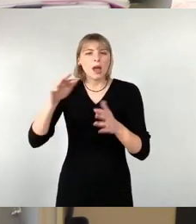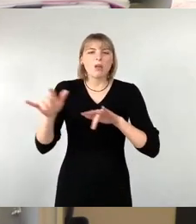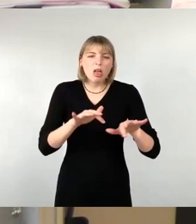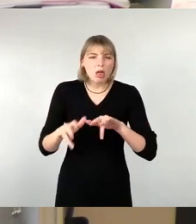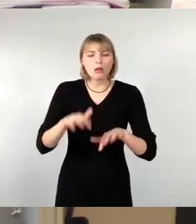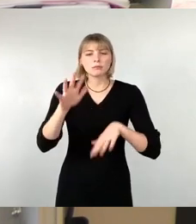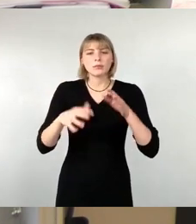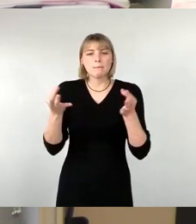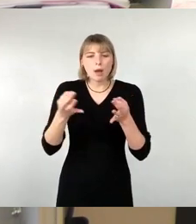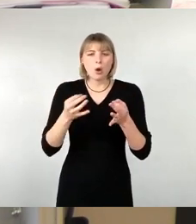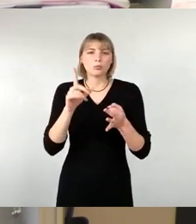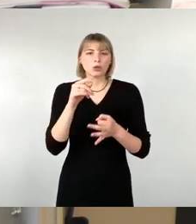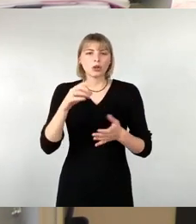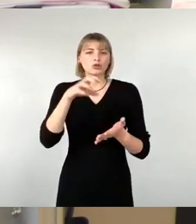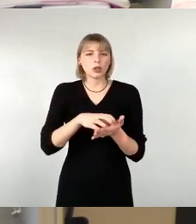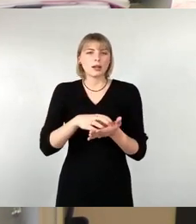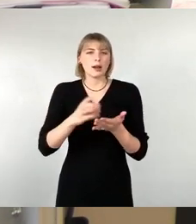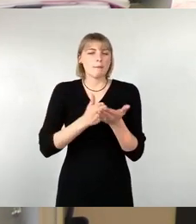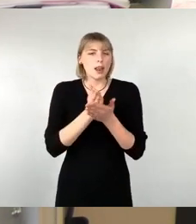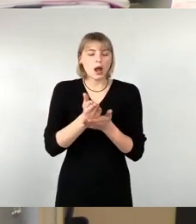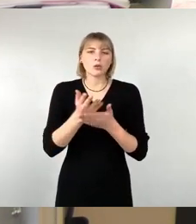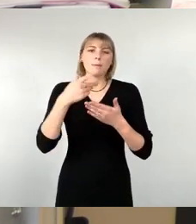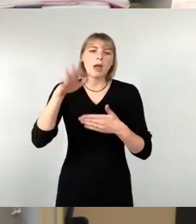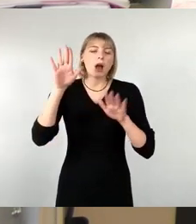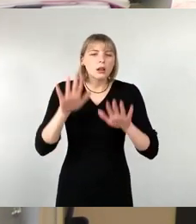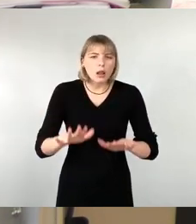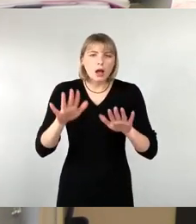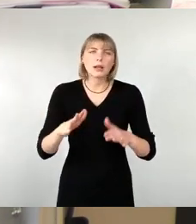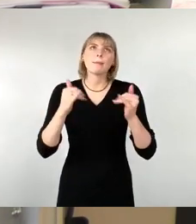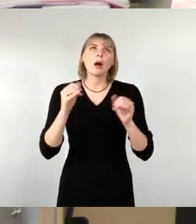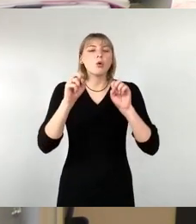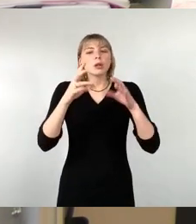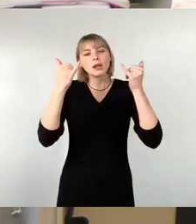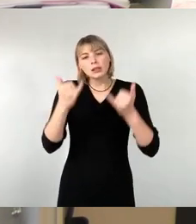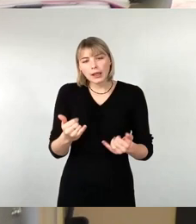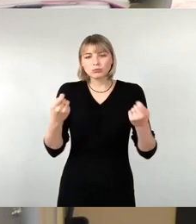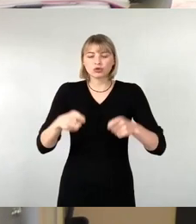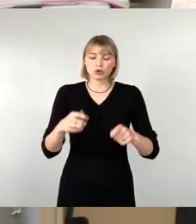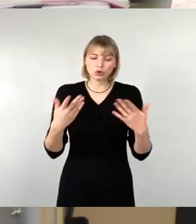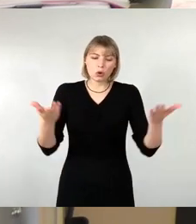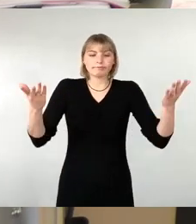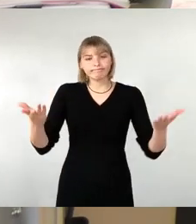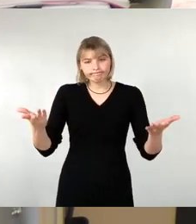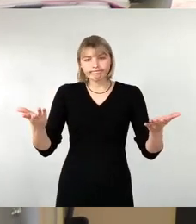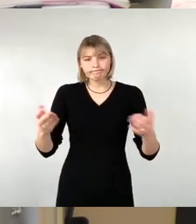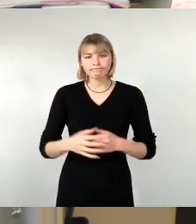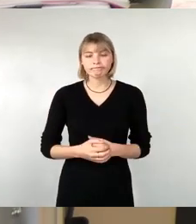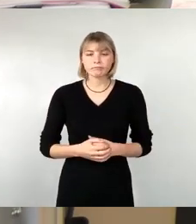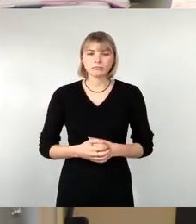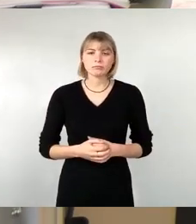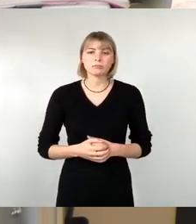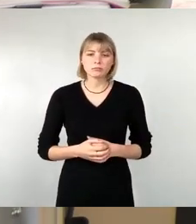städtische Planungen. Nun gut, er ist beschlossen. Als Zweck des Klimabeirats wird in der Satzungsvorlage